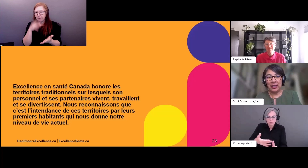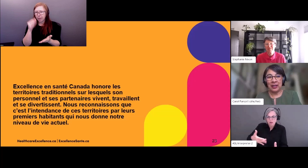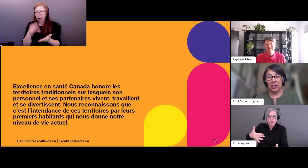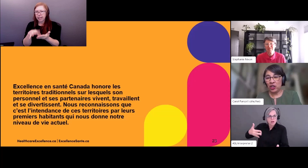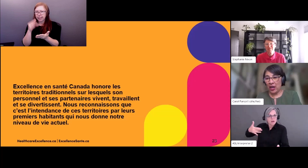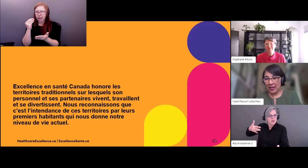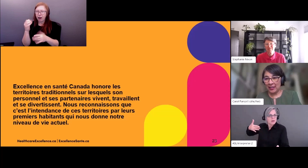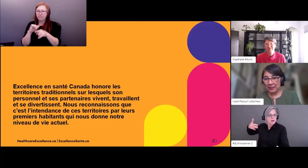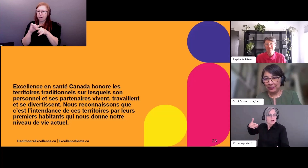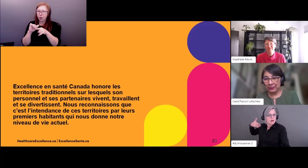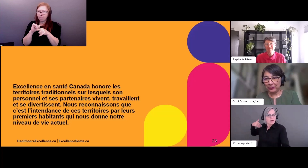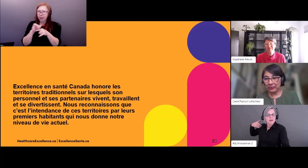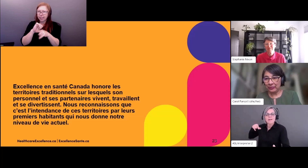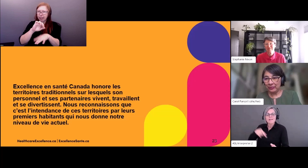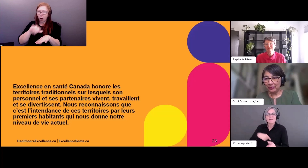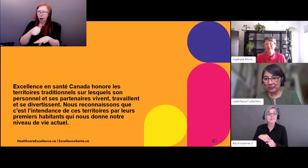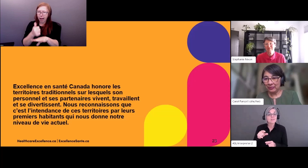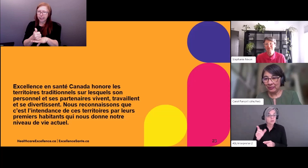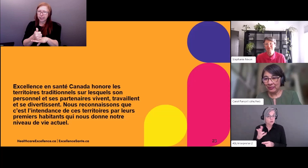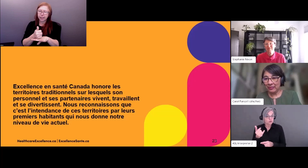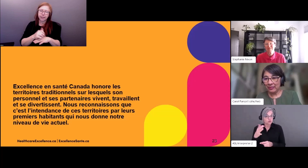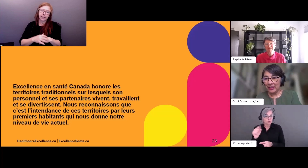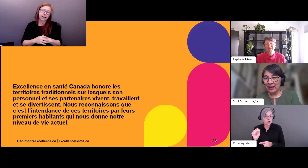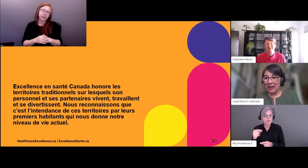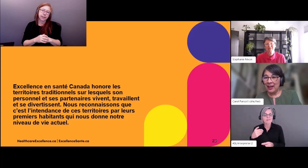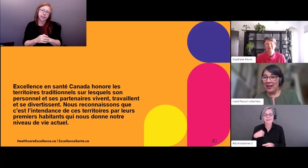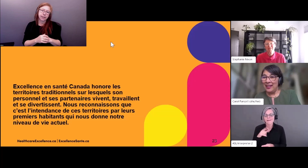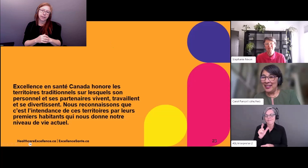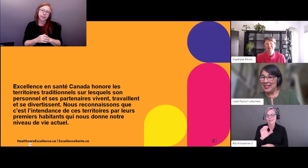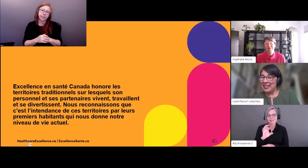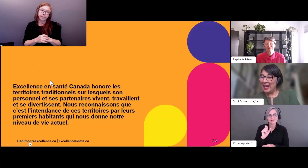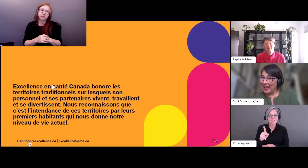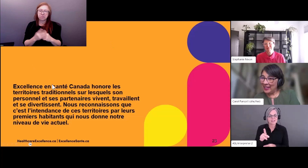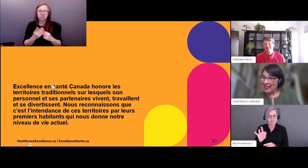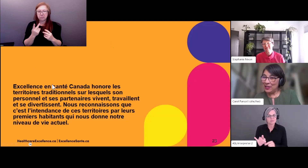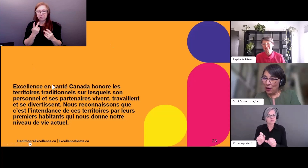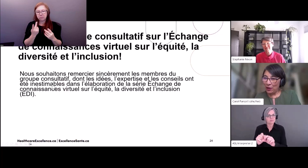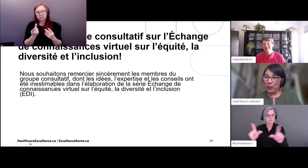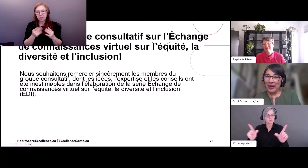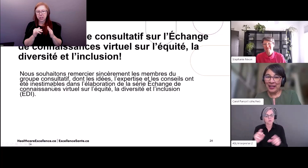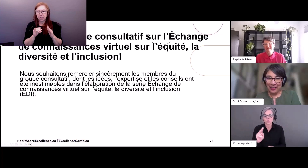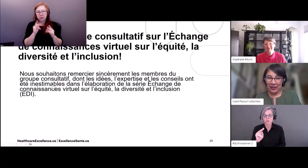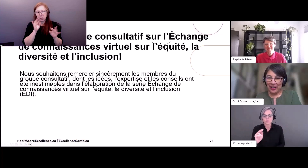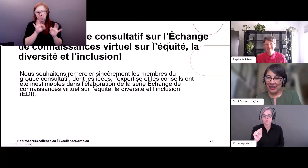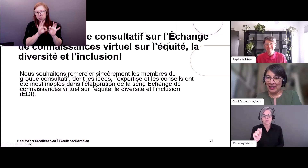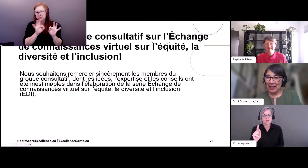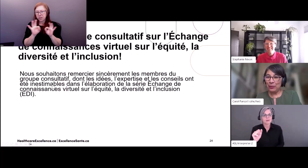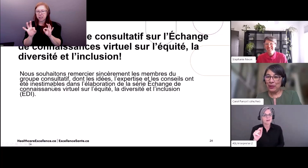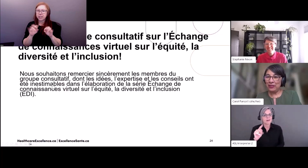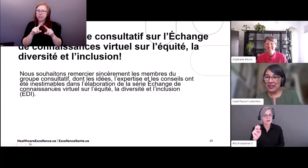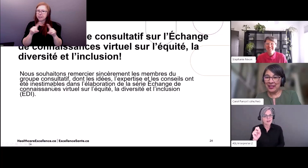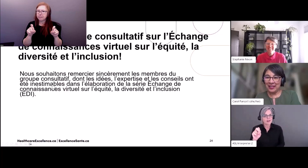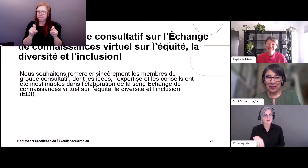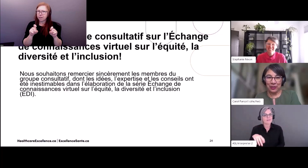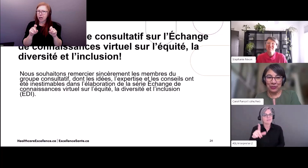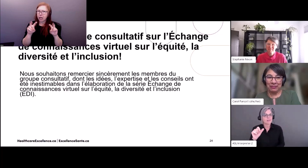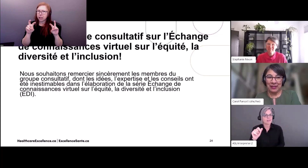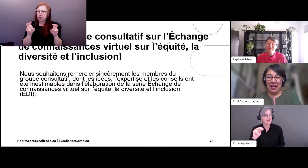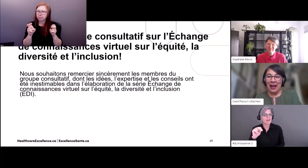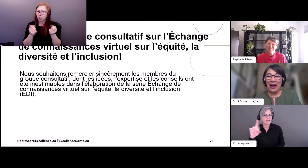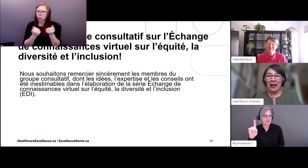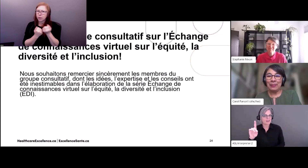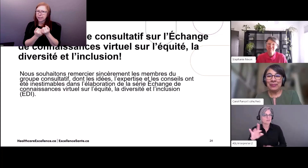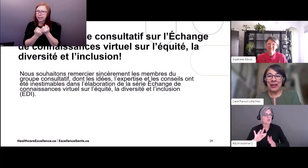'histoire qu'il a construite, il y a un lien sur le chat qui pourra donc vous éclairer. puisque